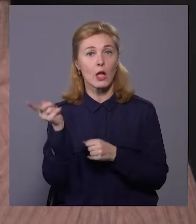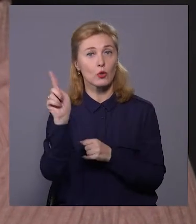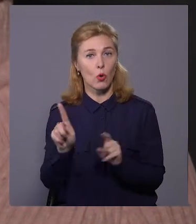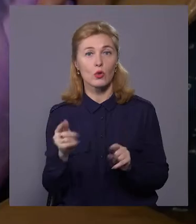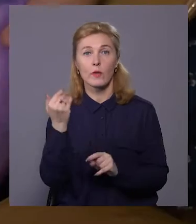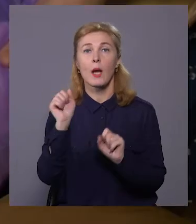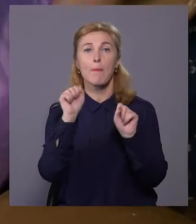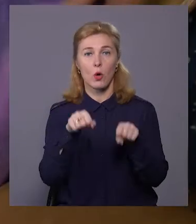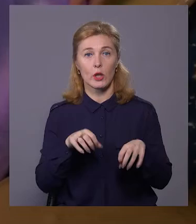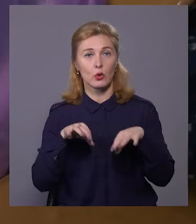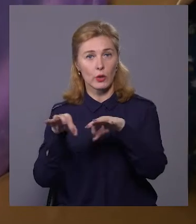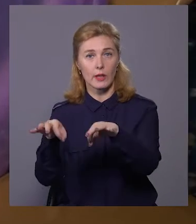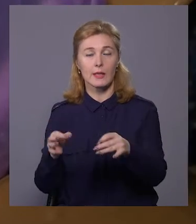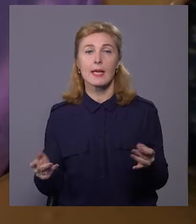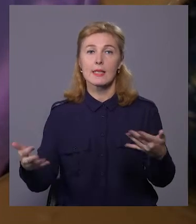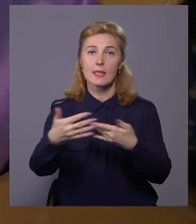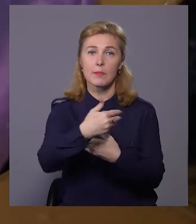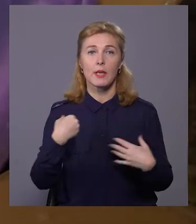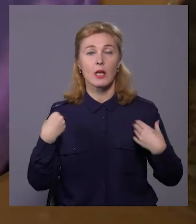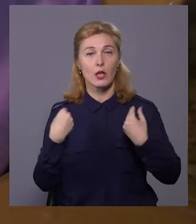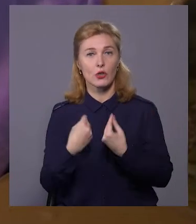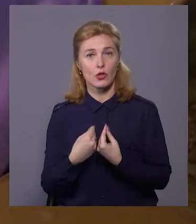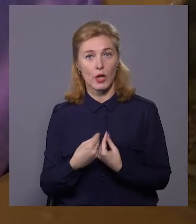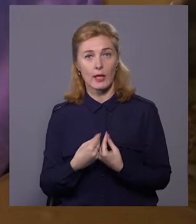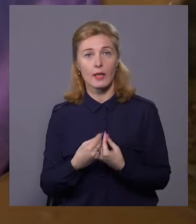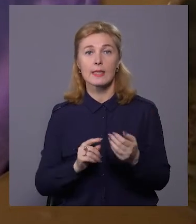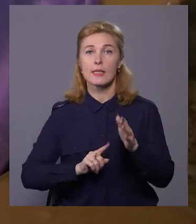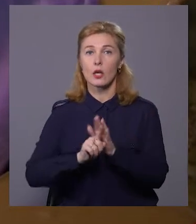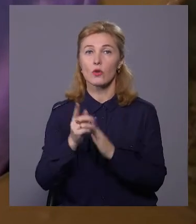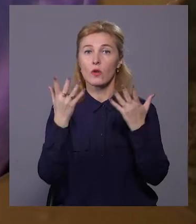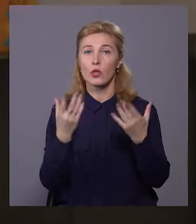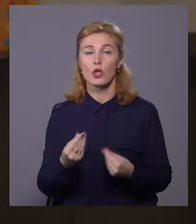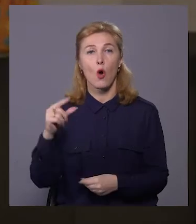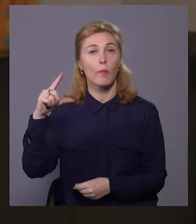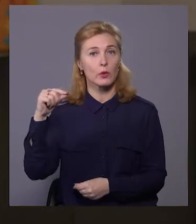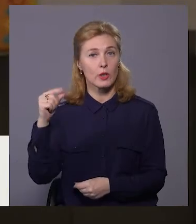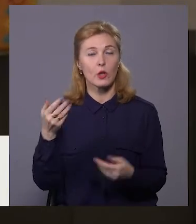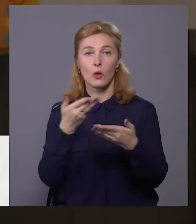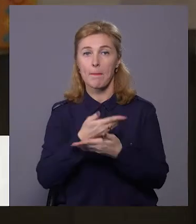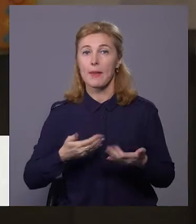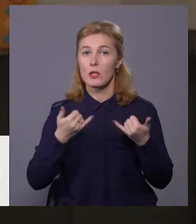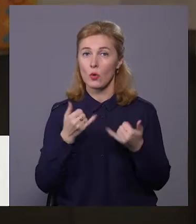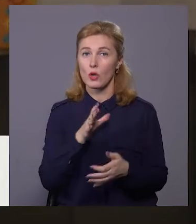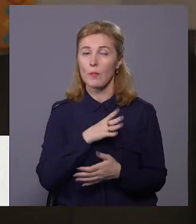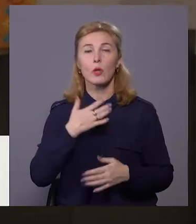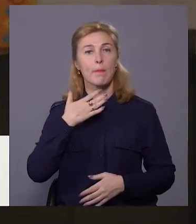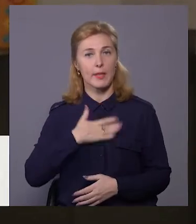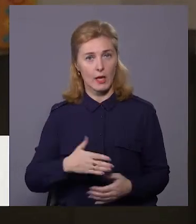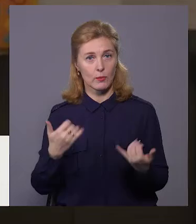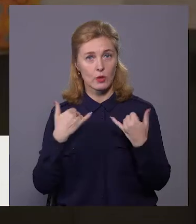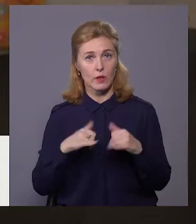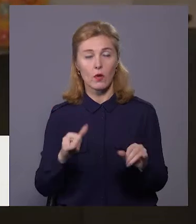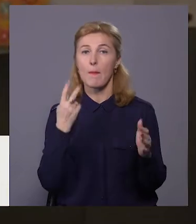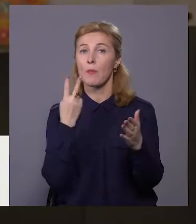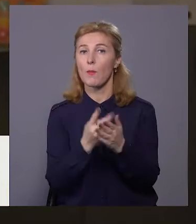вони могли доїхати. Збір речей для дітей та військовослужбовців стартував ще у понеділок. Ми сьогодні були приємно здивовані, адже